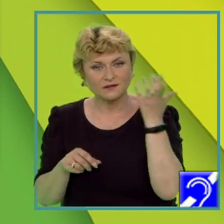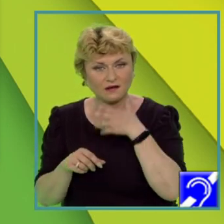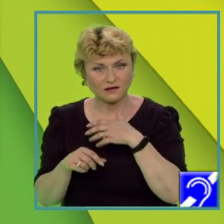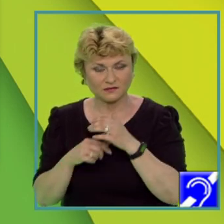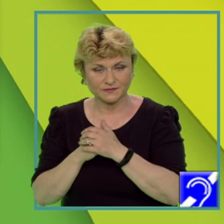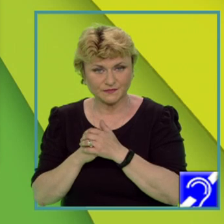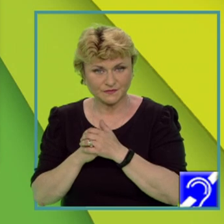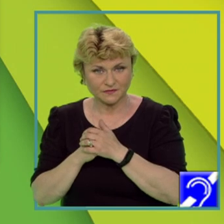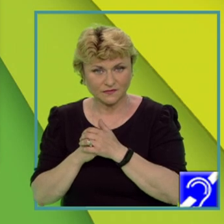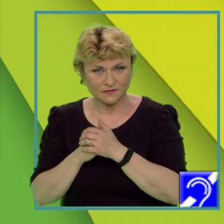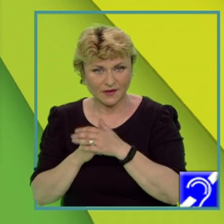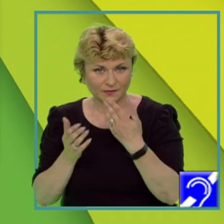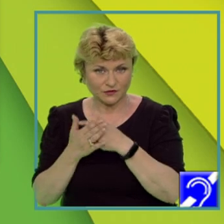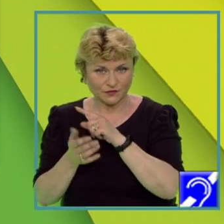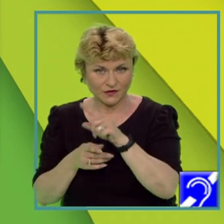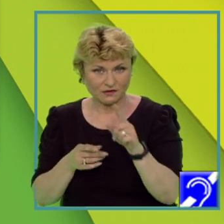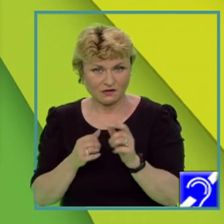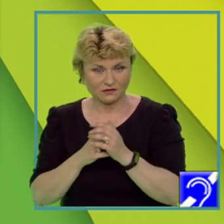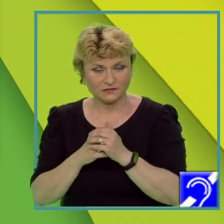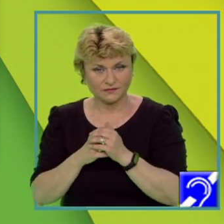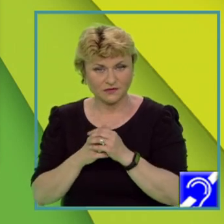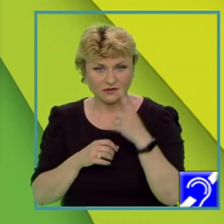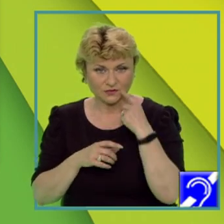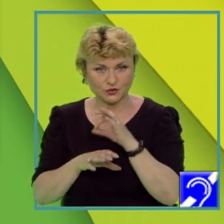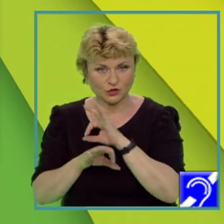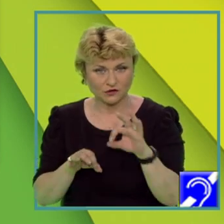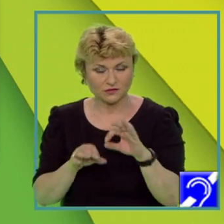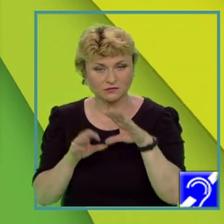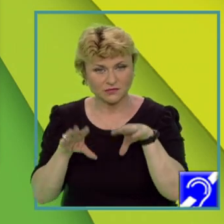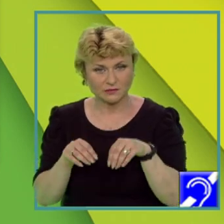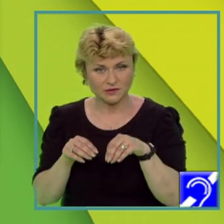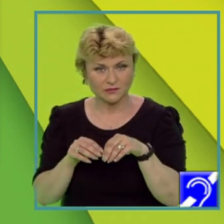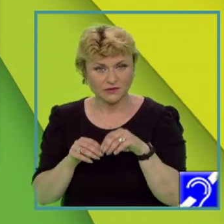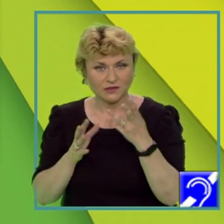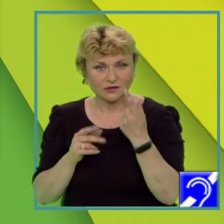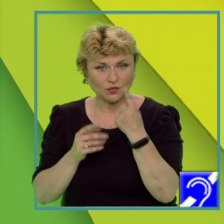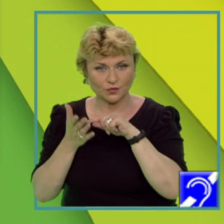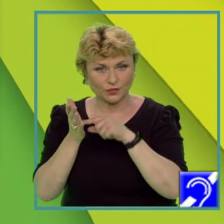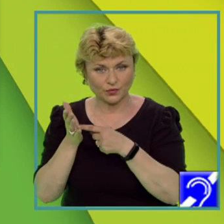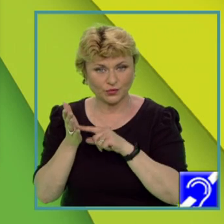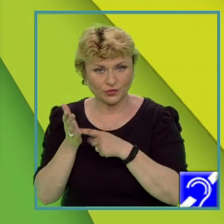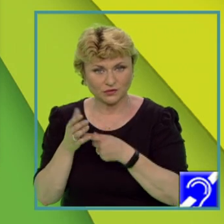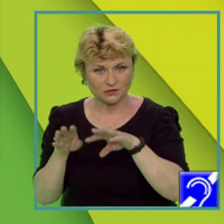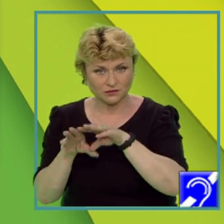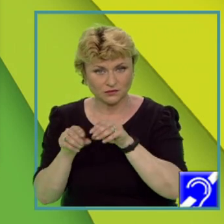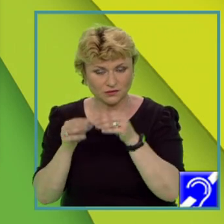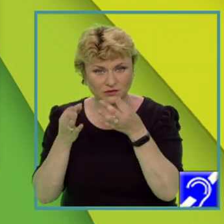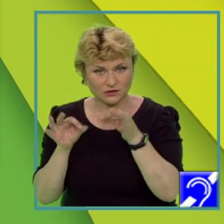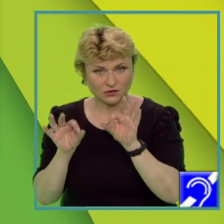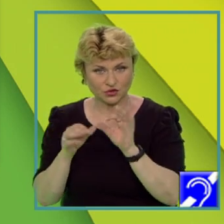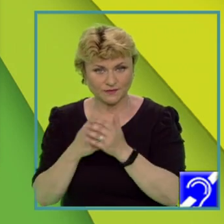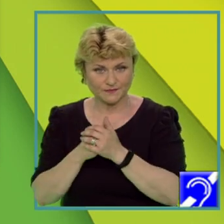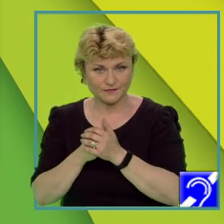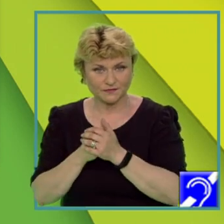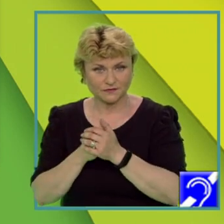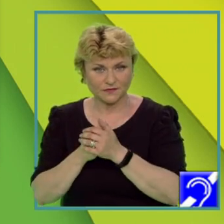Pentru fiecare răspuns corect, vom primi câte un punct, în total 10, pentru